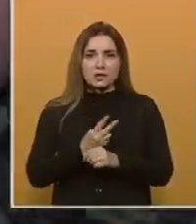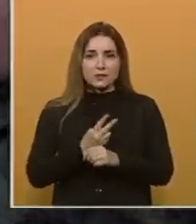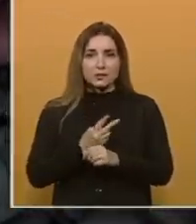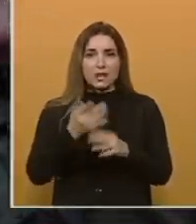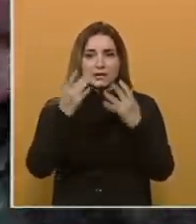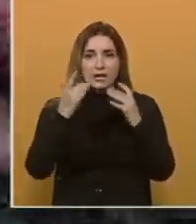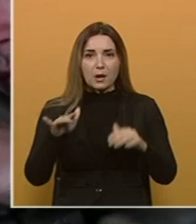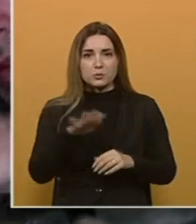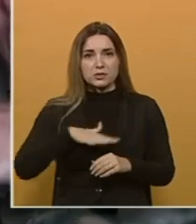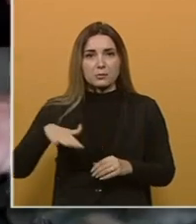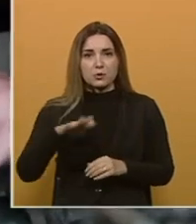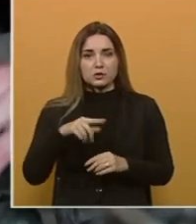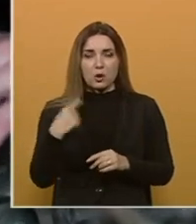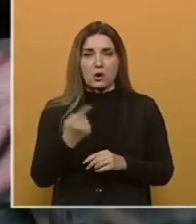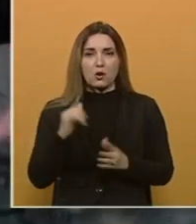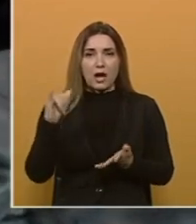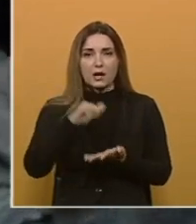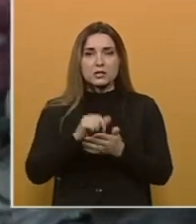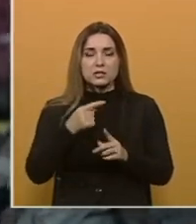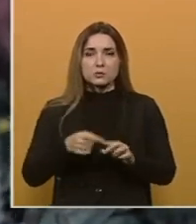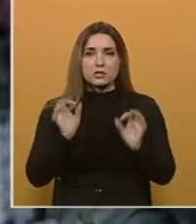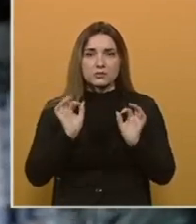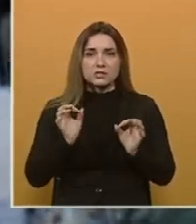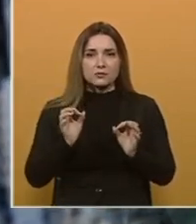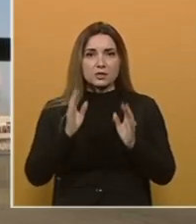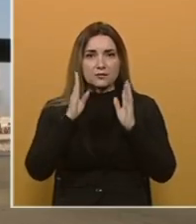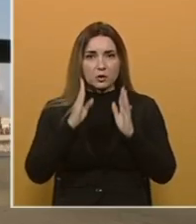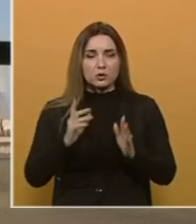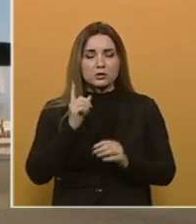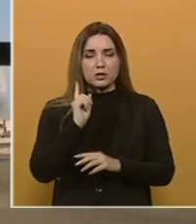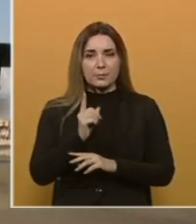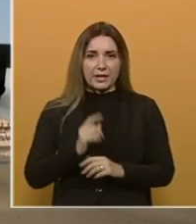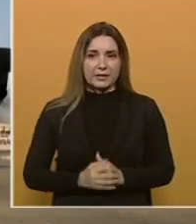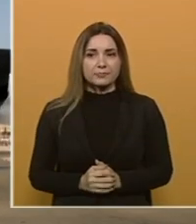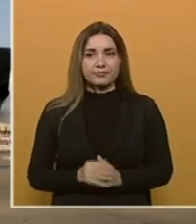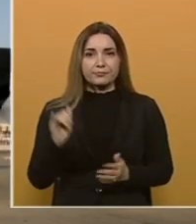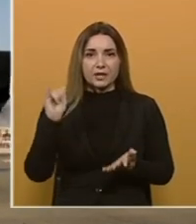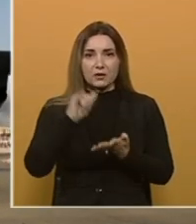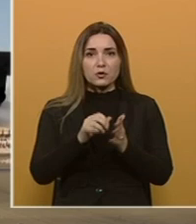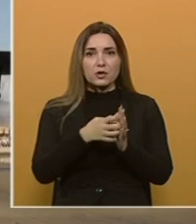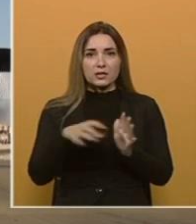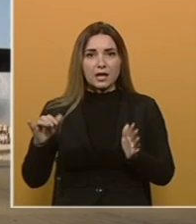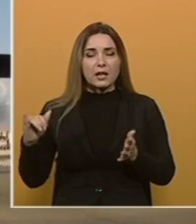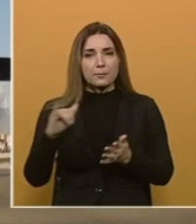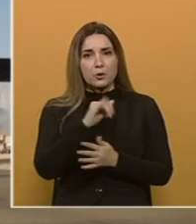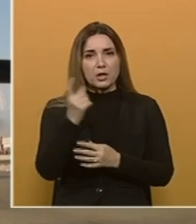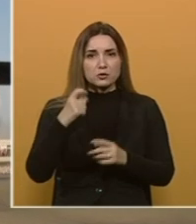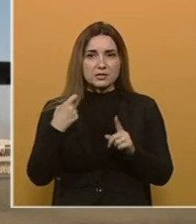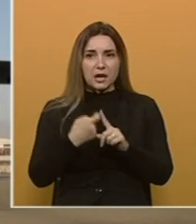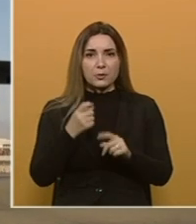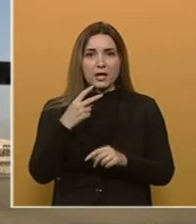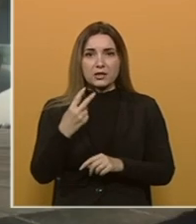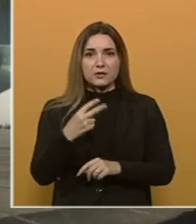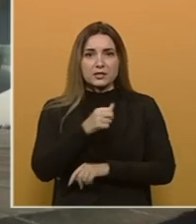da napuste područje oko aerodroma zbog specifične i vjerodostojne prijetnje. Avioni i dalje poljeću iz Kabula. 20